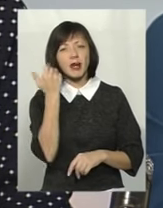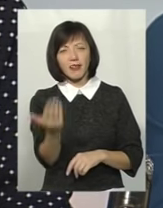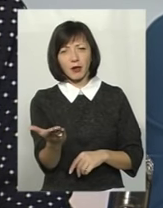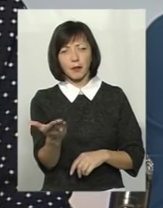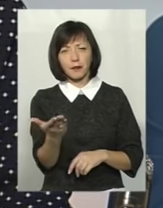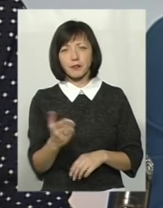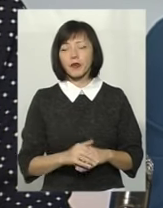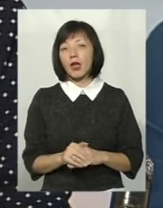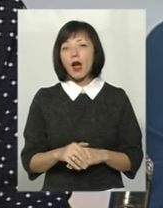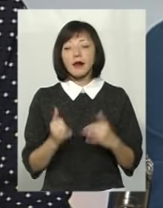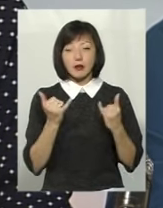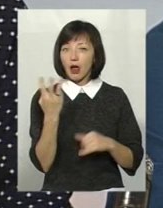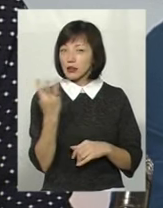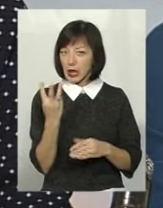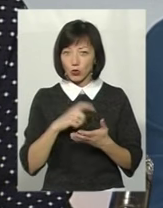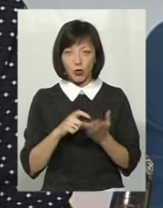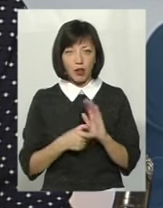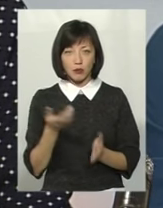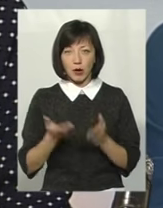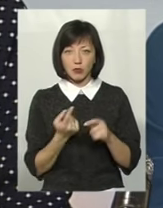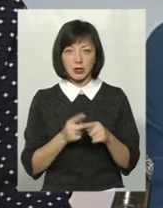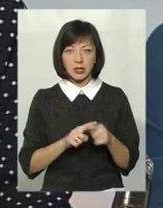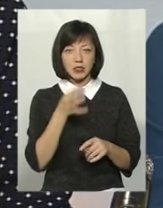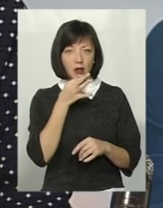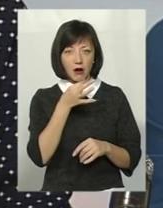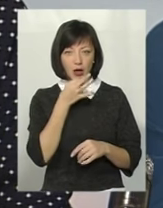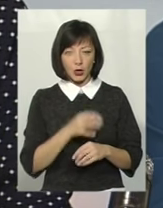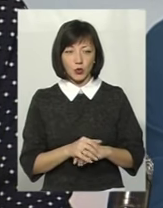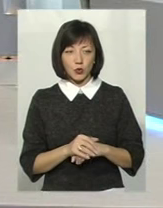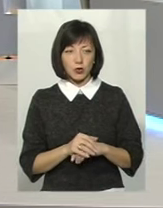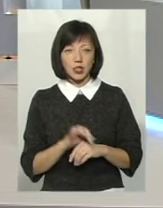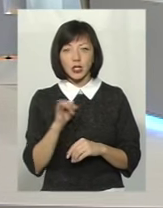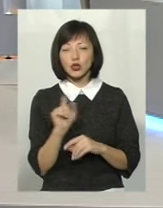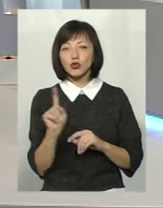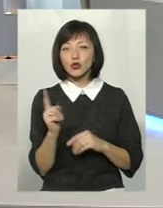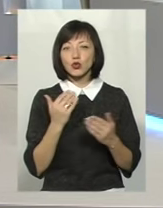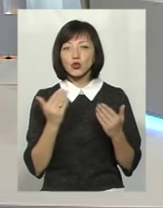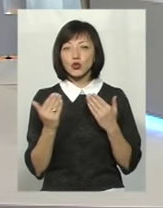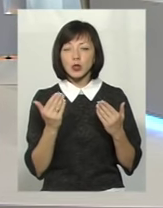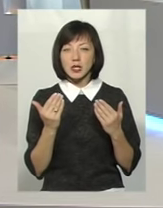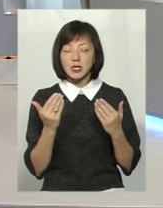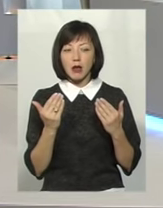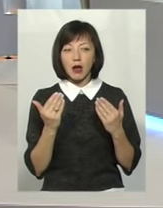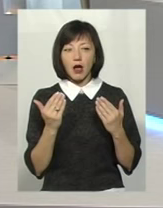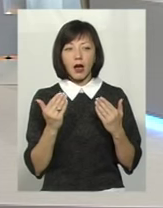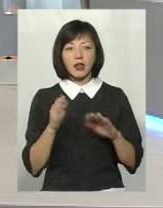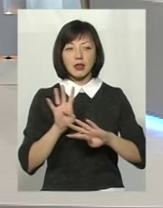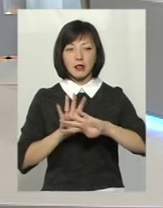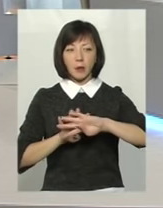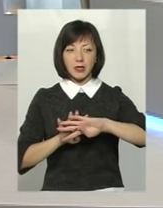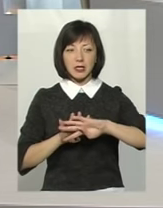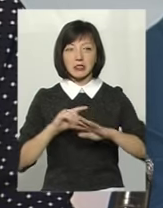Тобто, для третього класу, мабуть, що це заран. І що стосується таблиці,